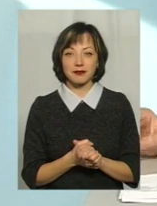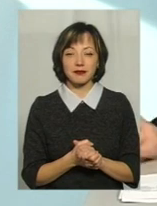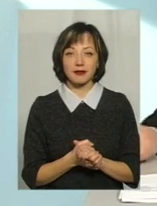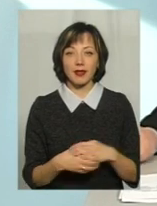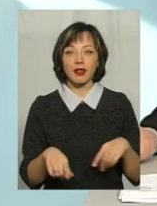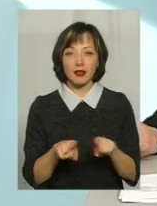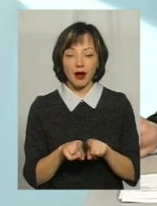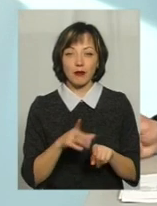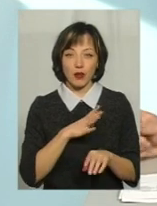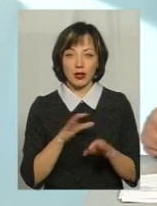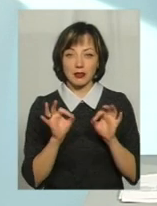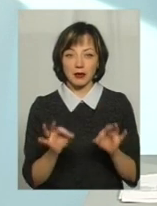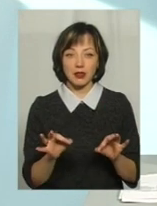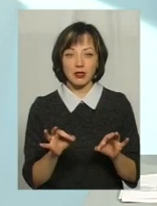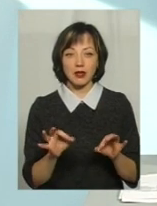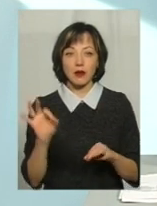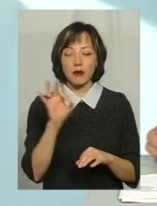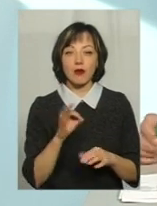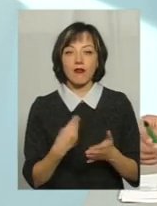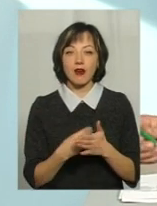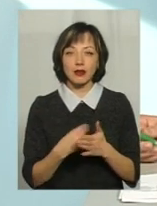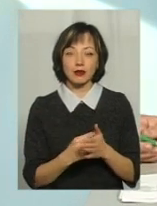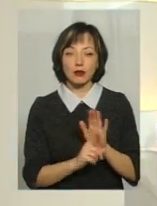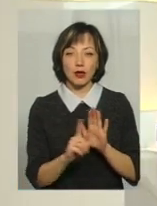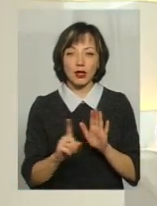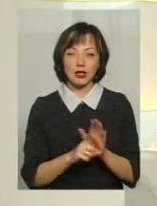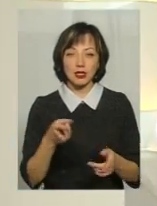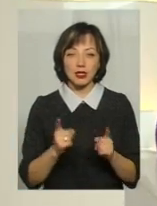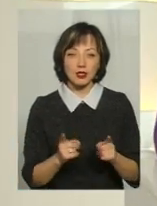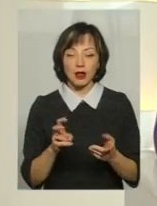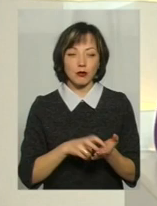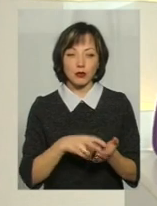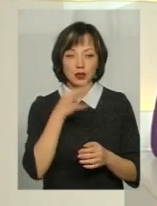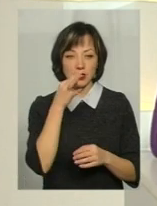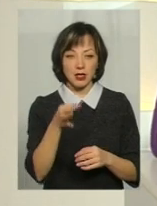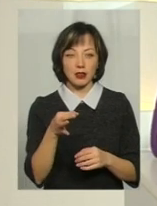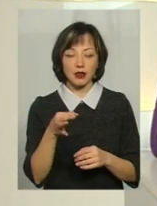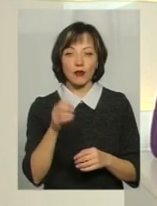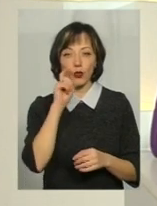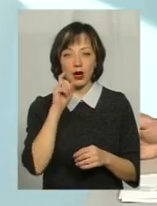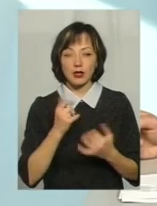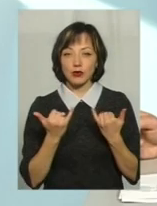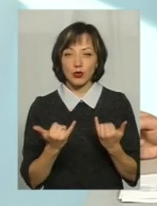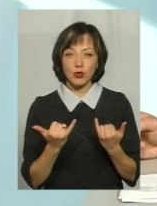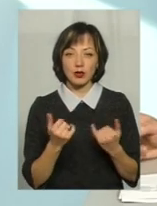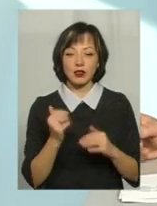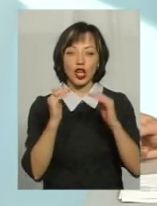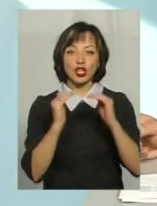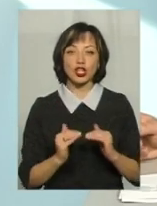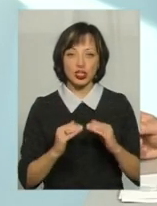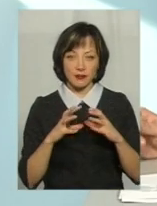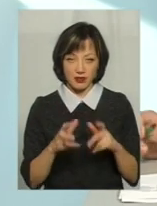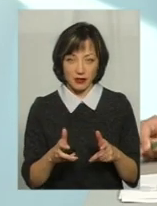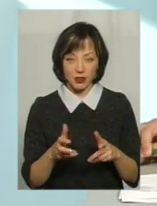так би все було насправді. Ось, до вартості проїзду, ну, вона, дійсно, я не побоюсь цього сказати, вона в Україні сьогодні, чинне найнижча в